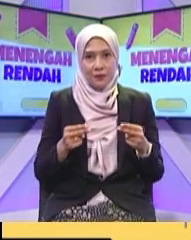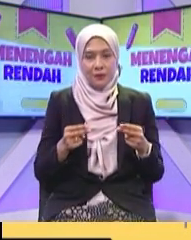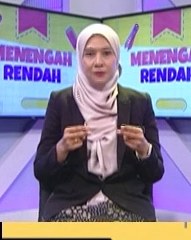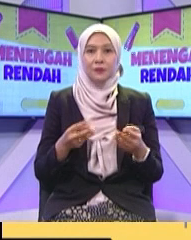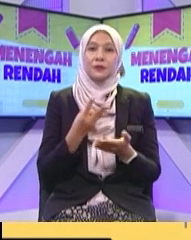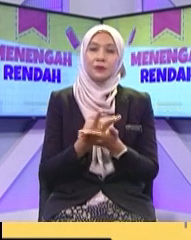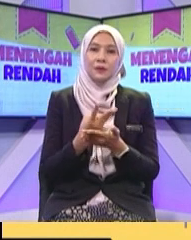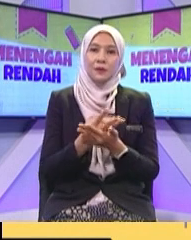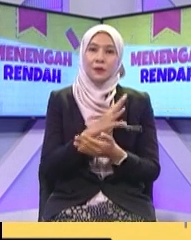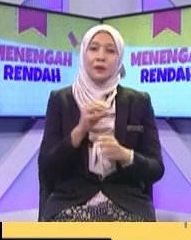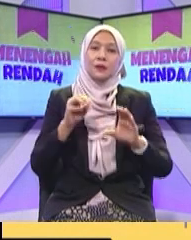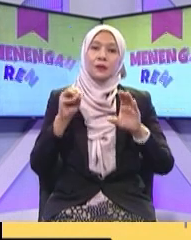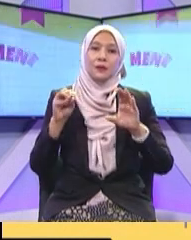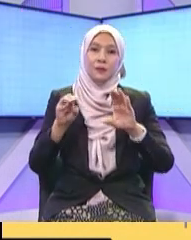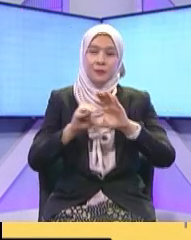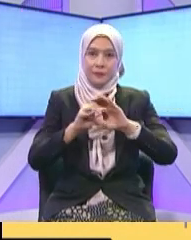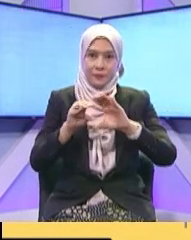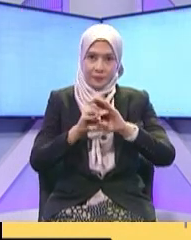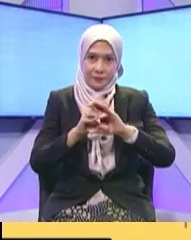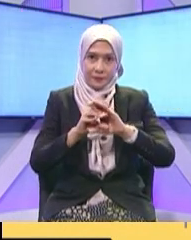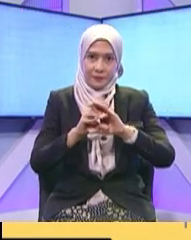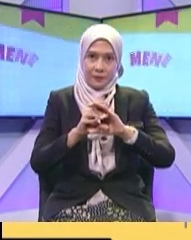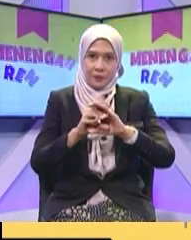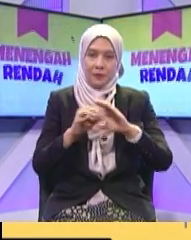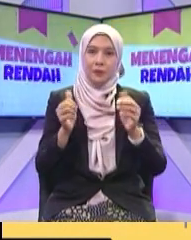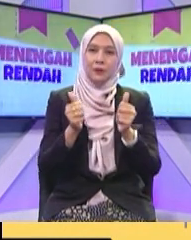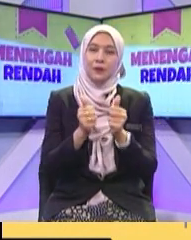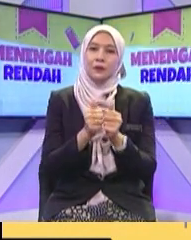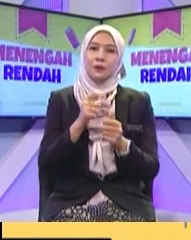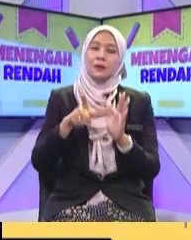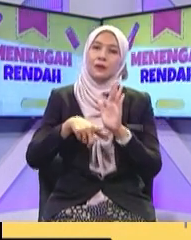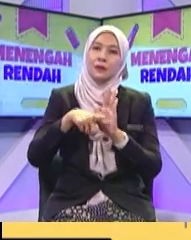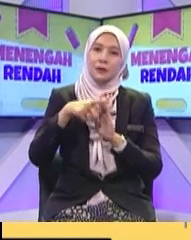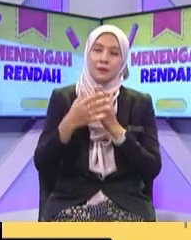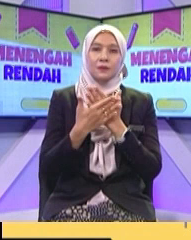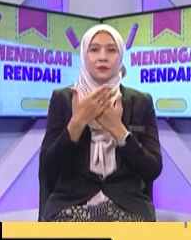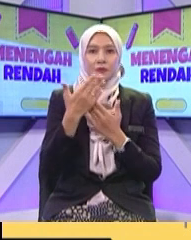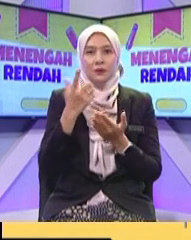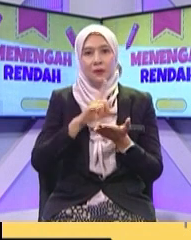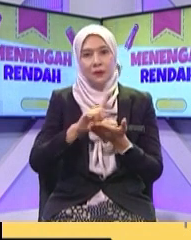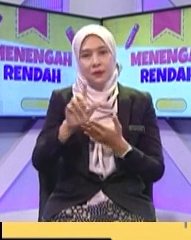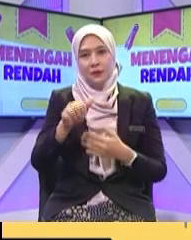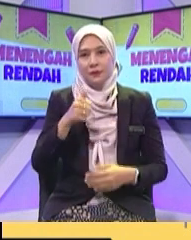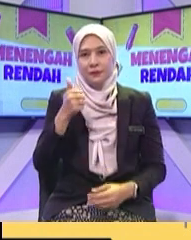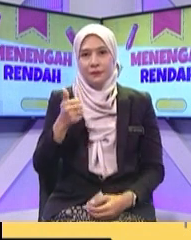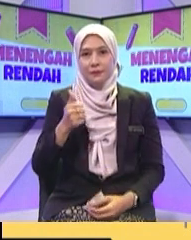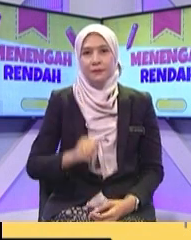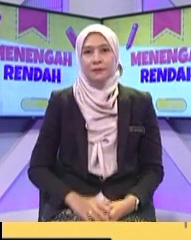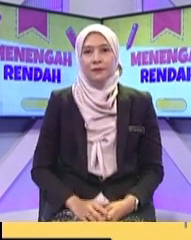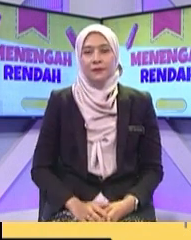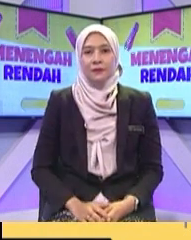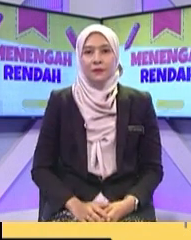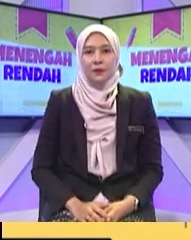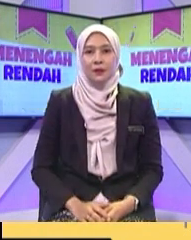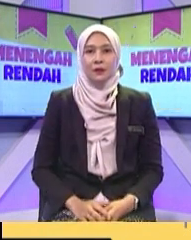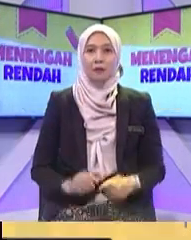talian Membolehkan kita Menguruskan wang Di seluruh dunia Dengan mudah Dan lancar Kita nak beli Kita boleh beli